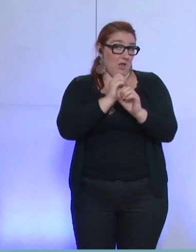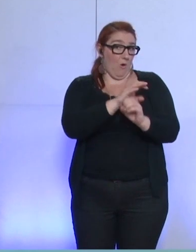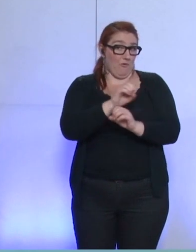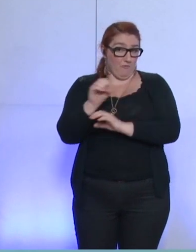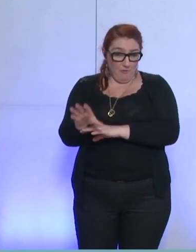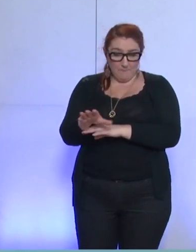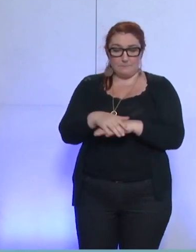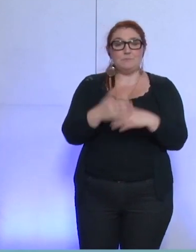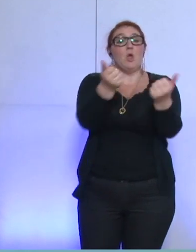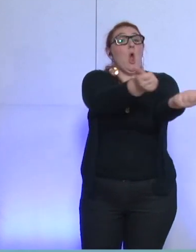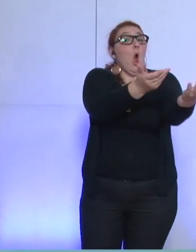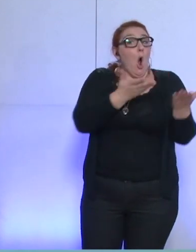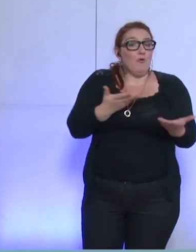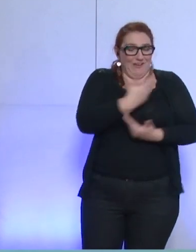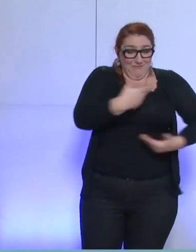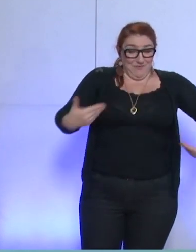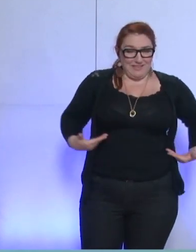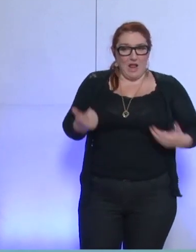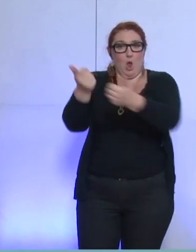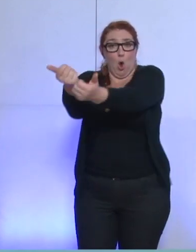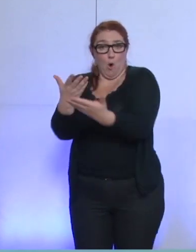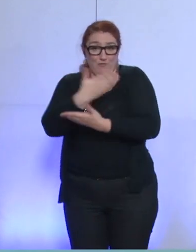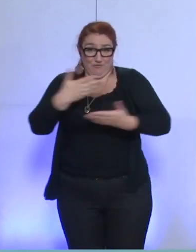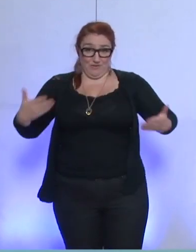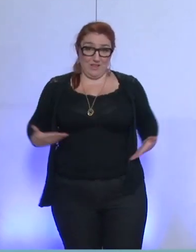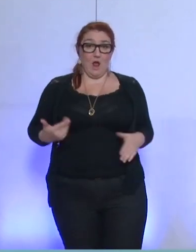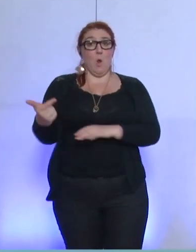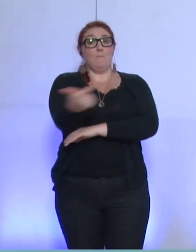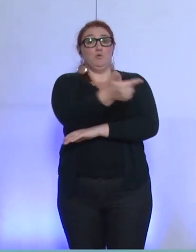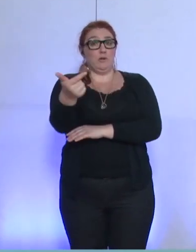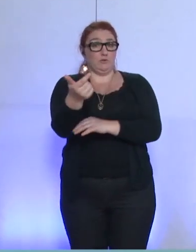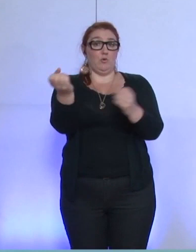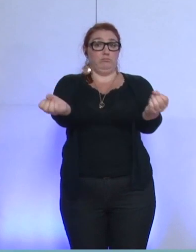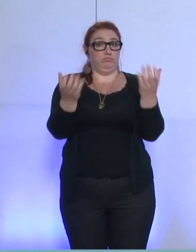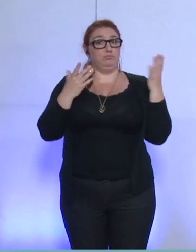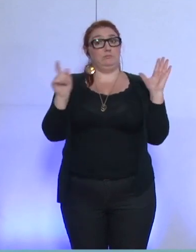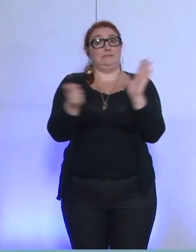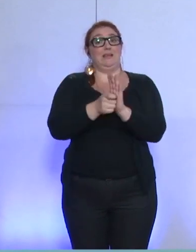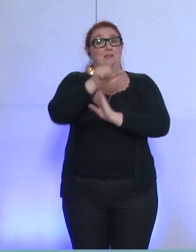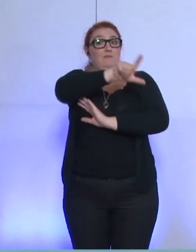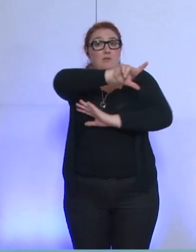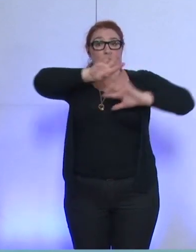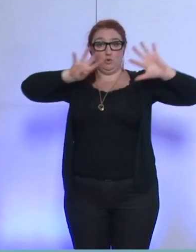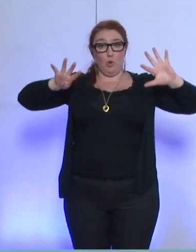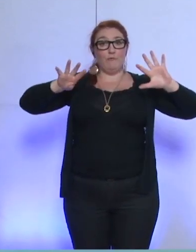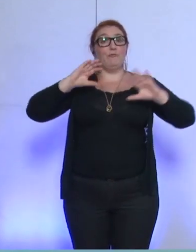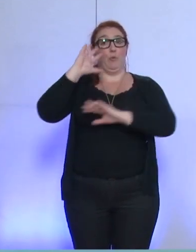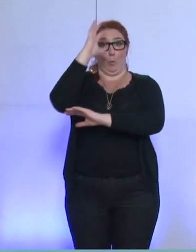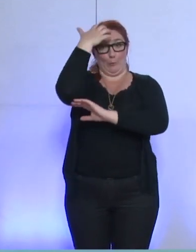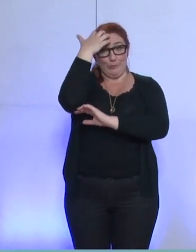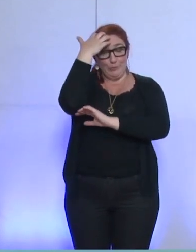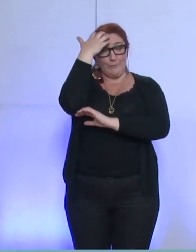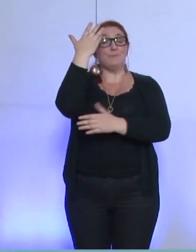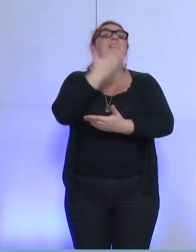finales de la part des deux candidats le 29 août et, enfin, un travail a été fait,